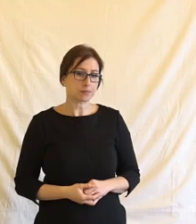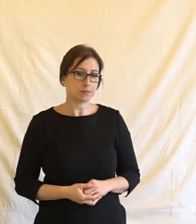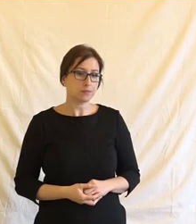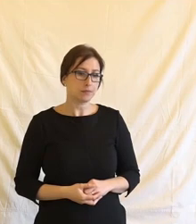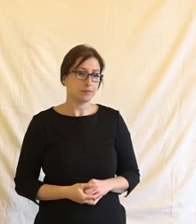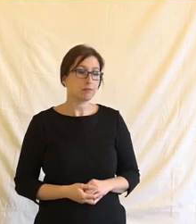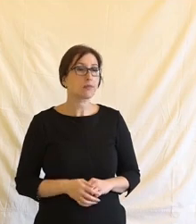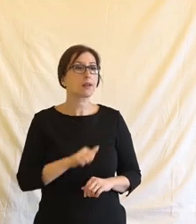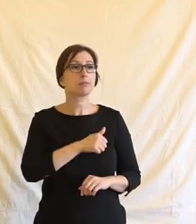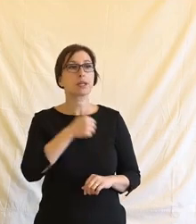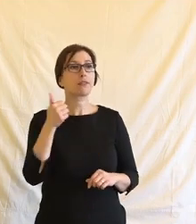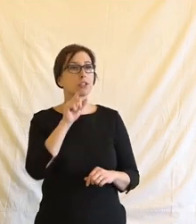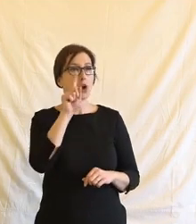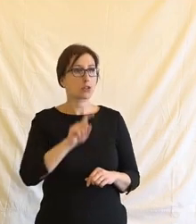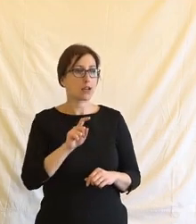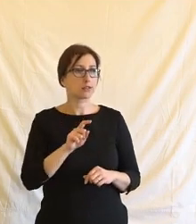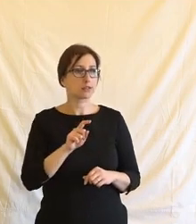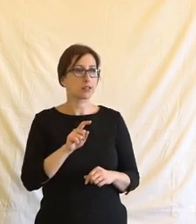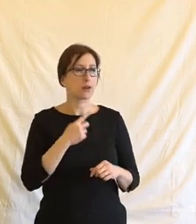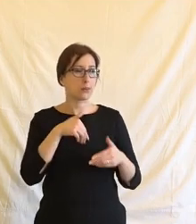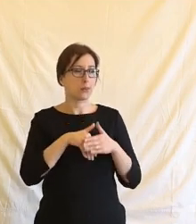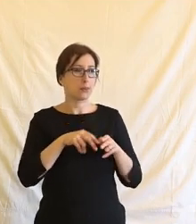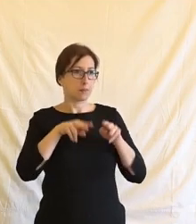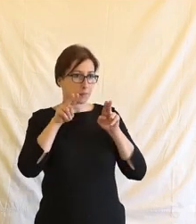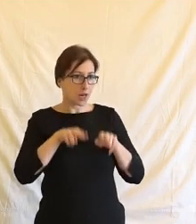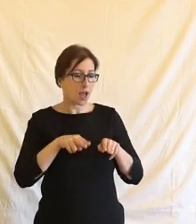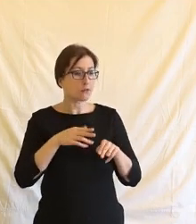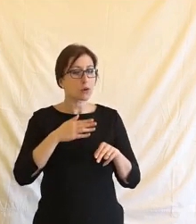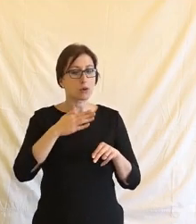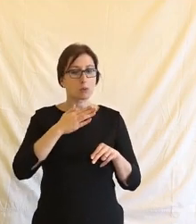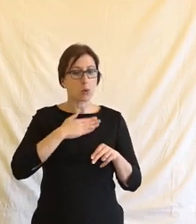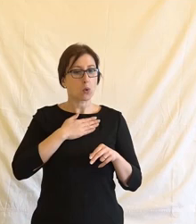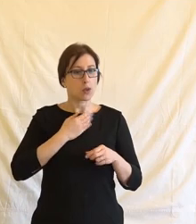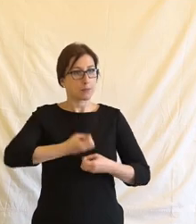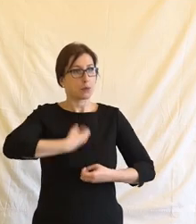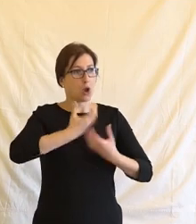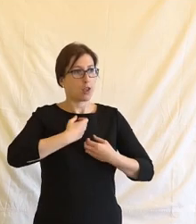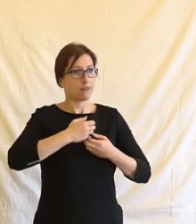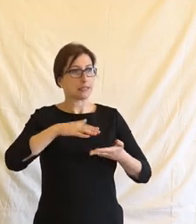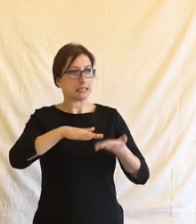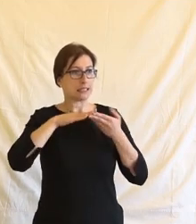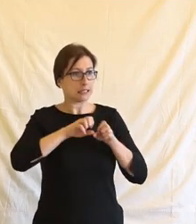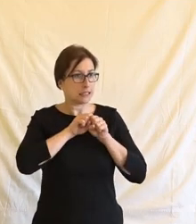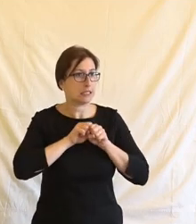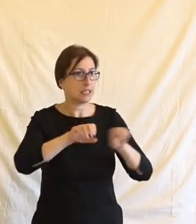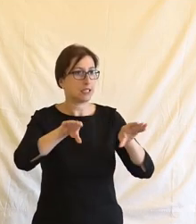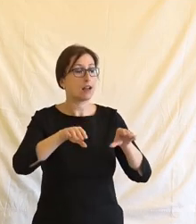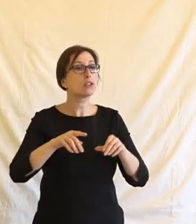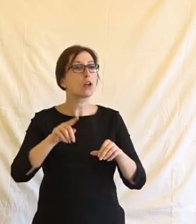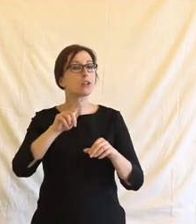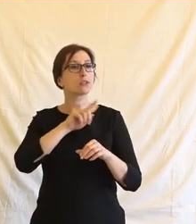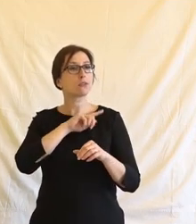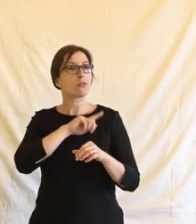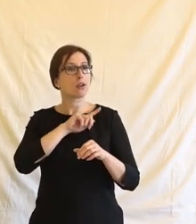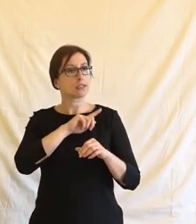Vlastně první otázkou je vůbec právo na to, aby můj projev byl šířen. Svoboda projevu většinou je chápána v tom